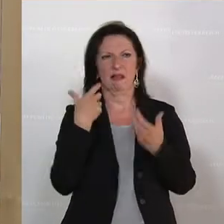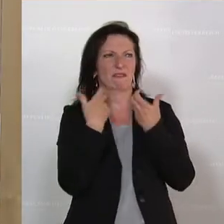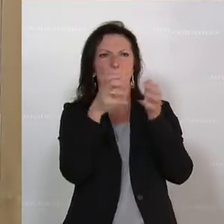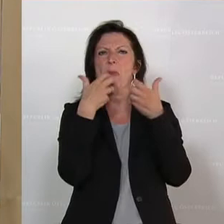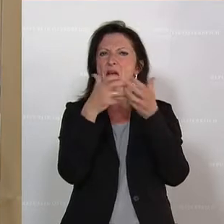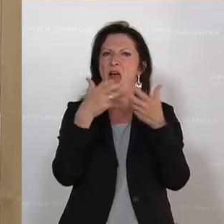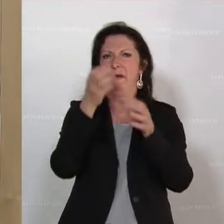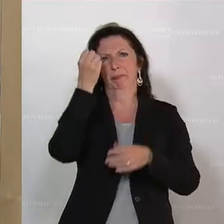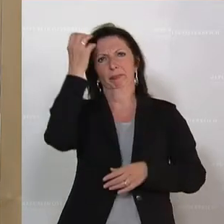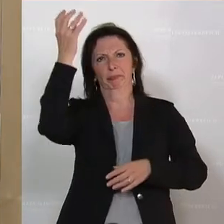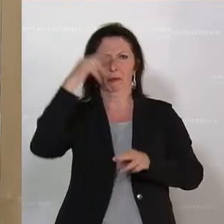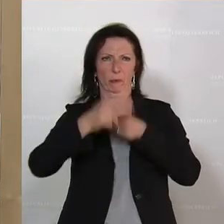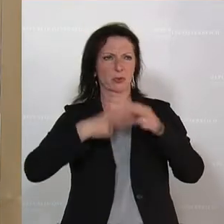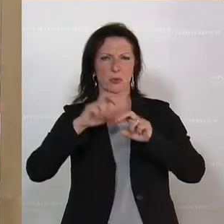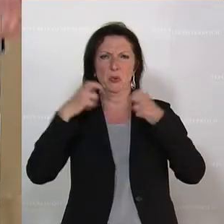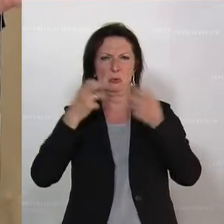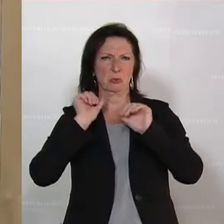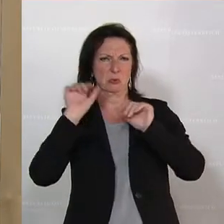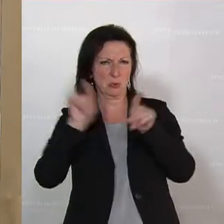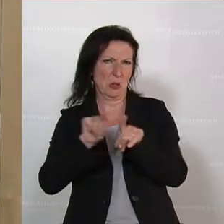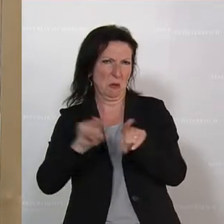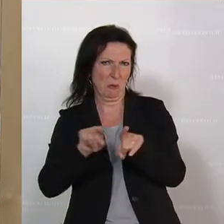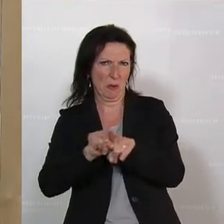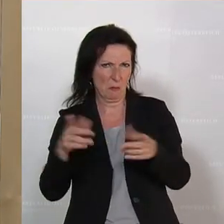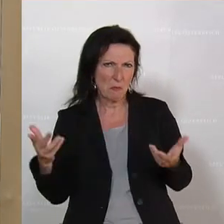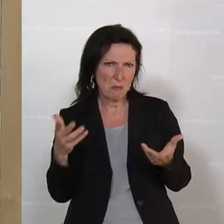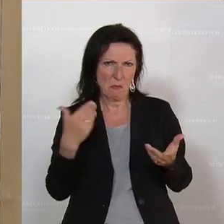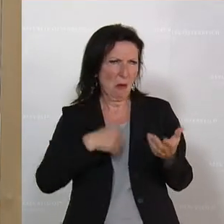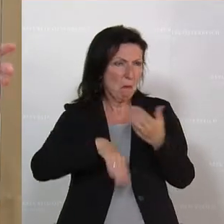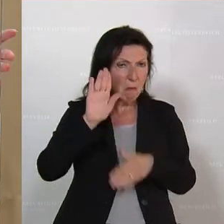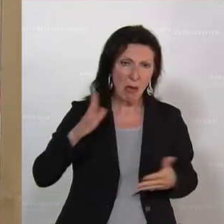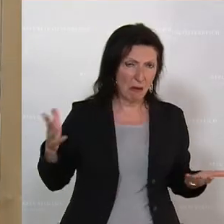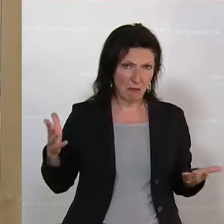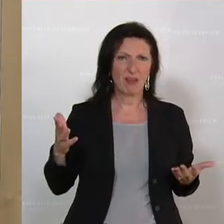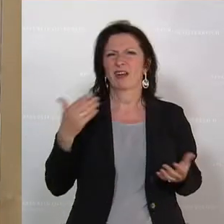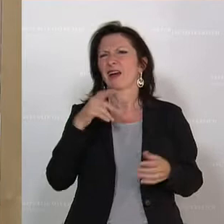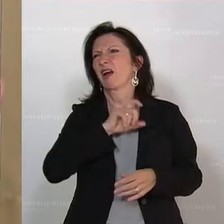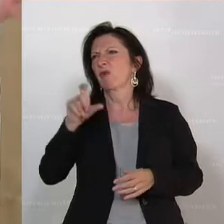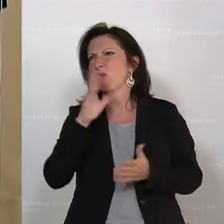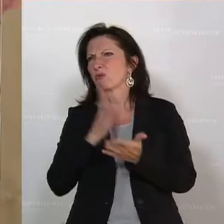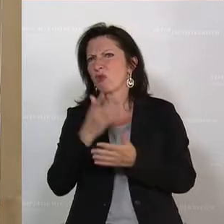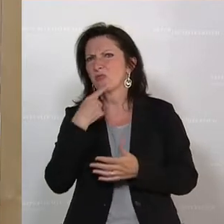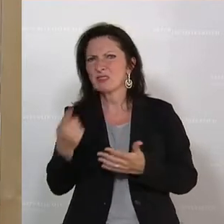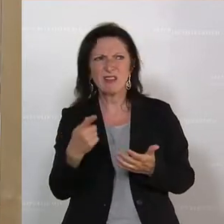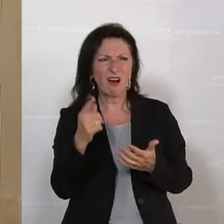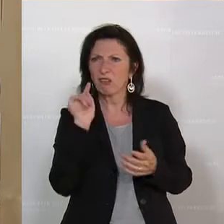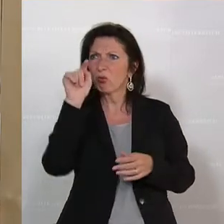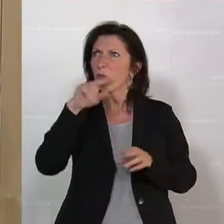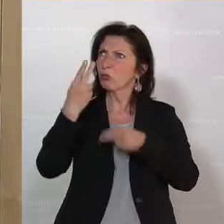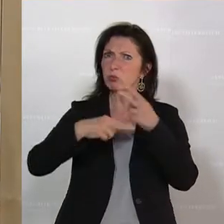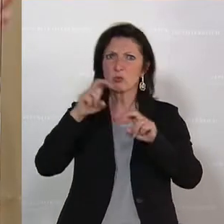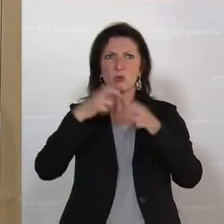Untersuchungsausschuss kennen. Recht für mich ist es nicht. Ich sage ja seit Wochen, wir haben keinen Erkenntnisgewinn dort.